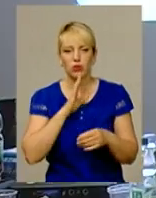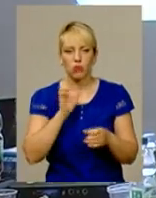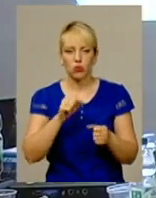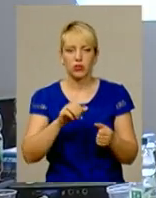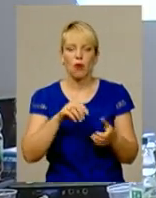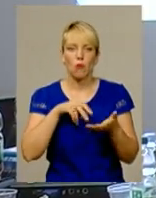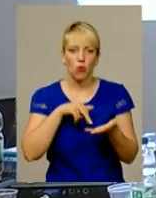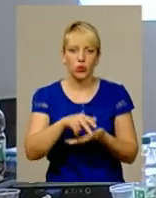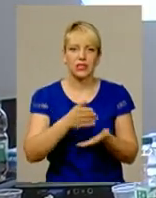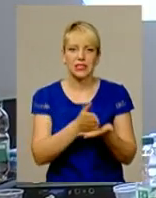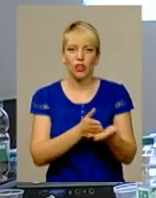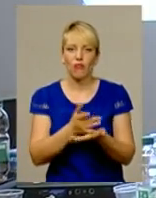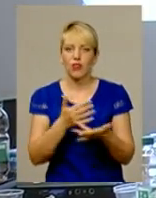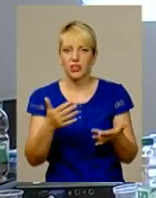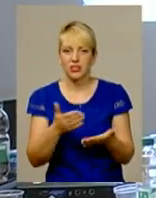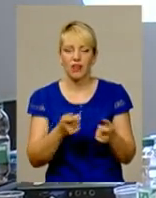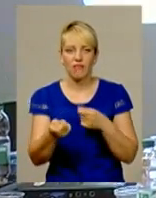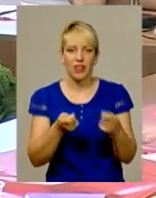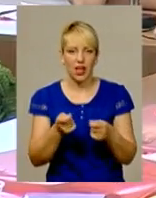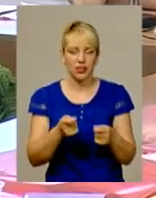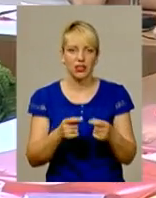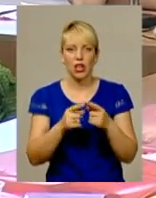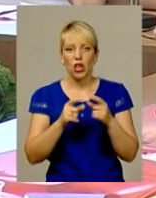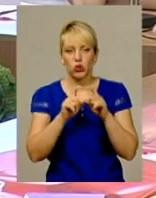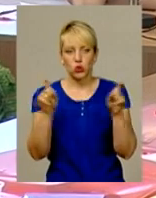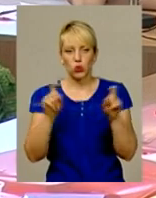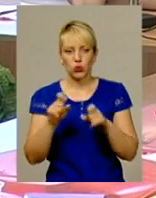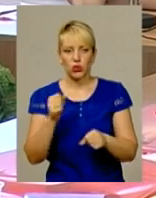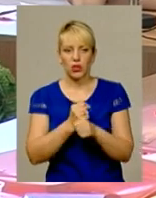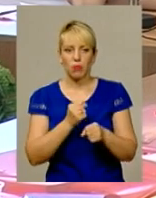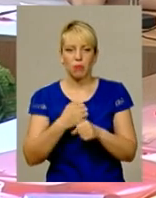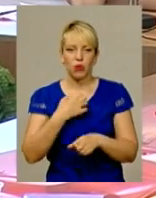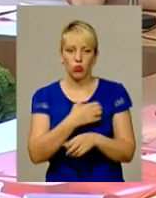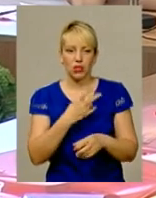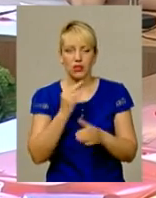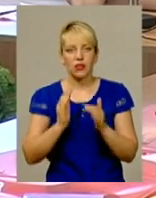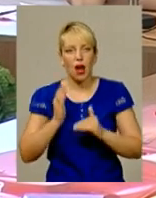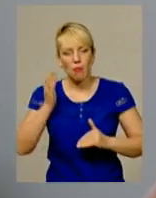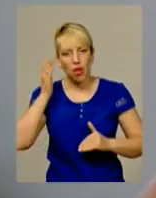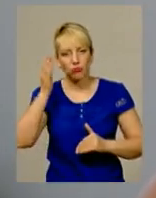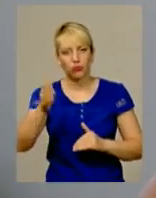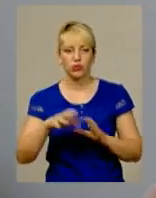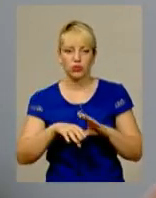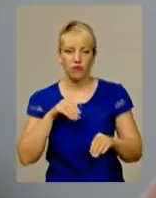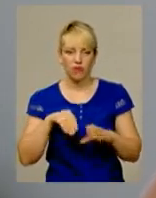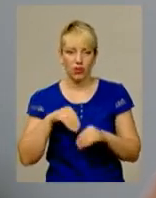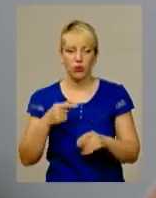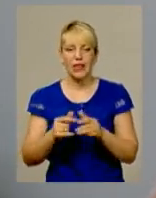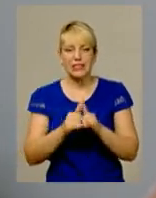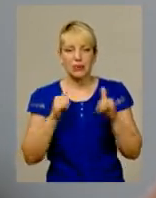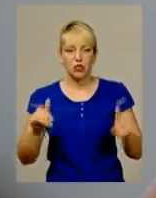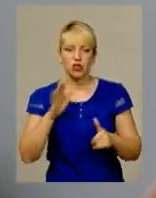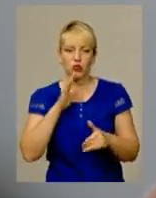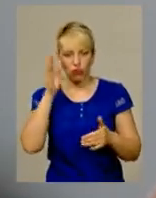пройти стажування у різних владних структурах і напрацювати пріоритети на майбутні вибори. Збільшення представництва жінок у політиці,